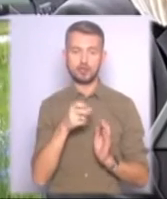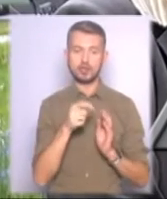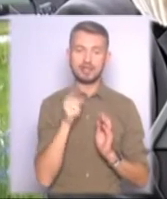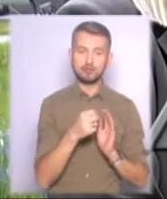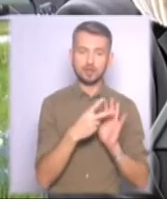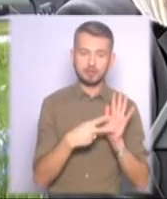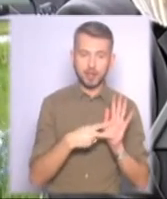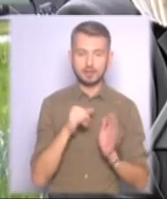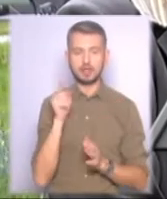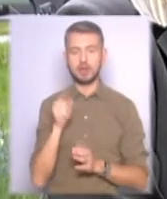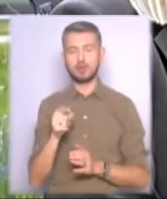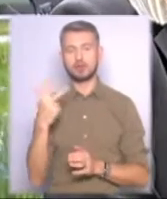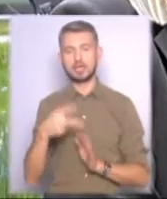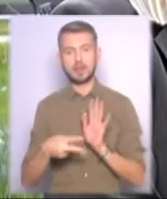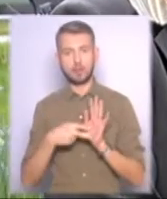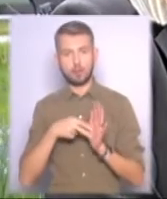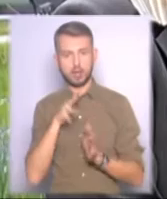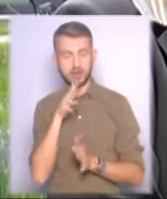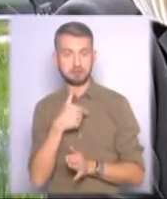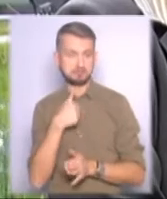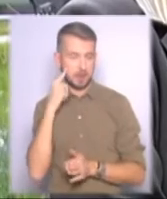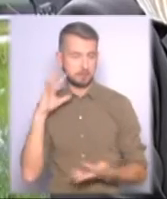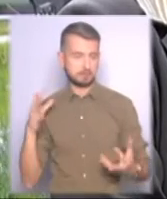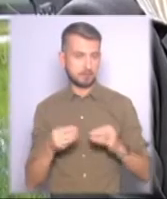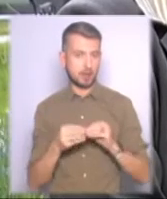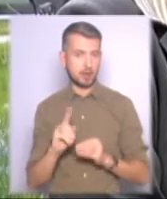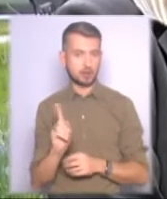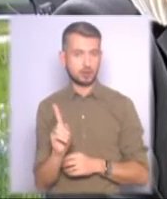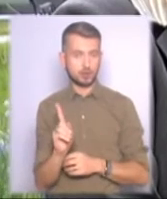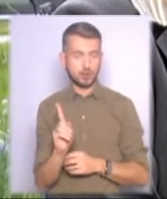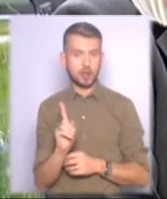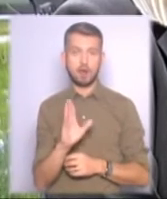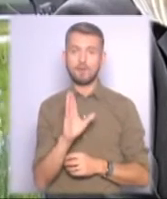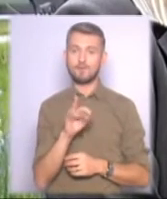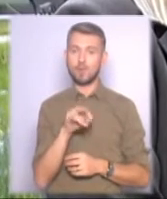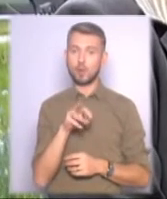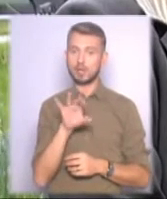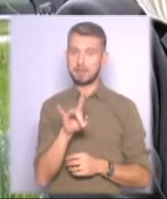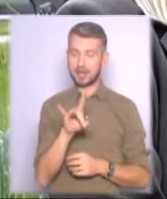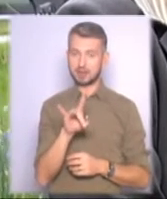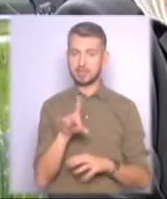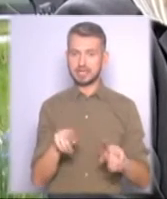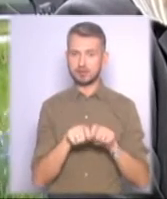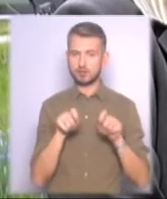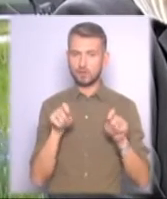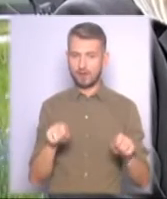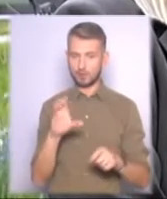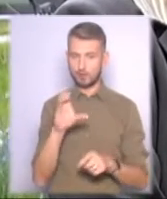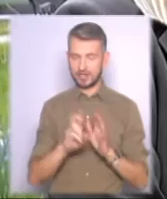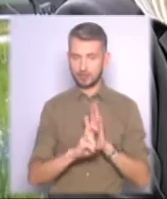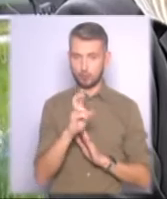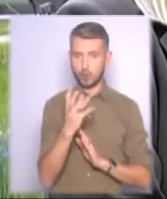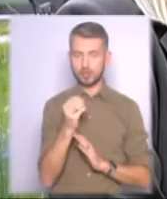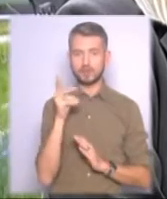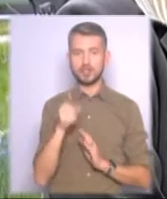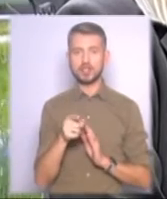і 1037 рік. Я дійшла до такого висновку, що Володимир заснував Софійський собор ще в